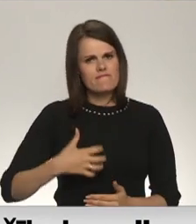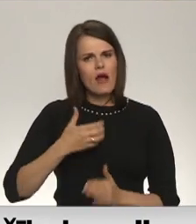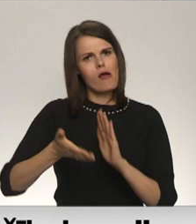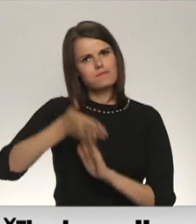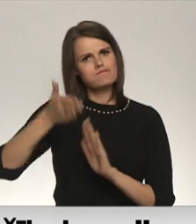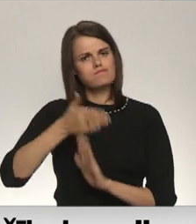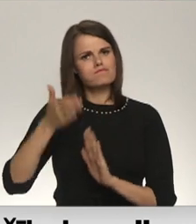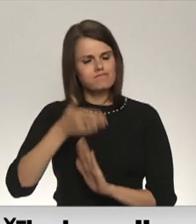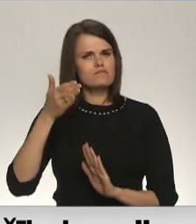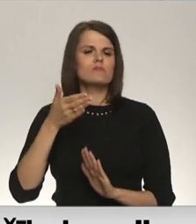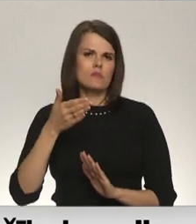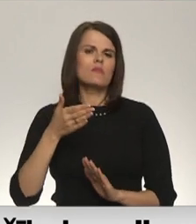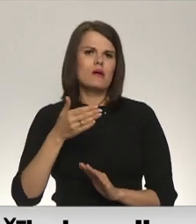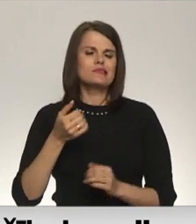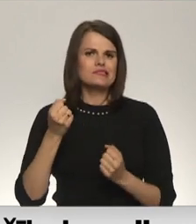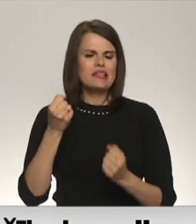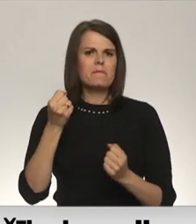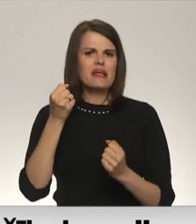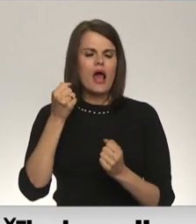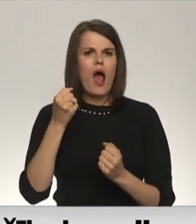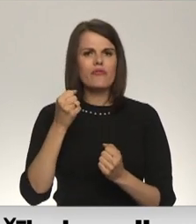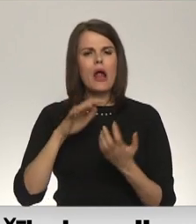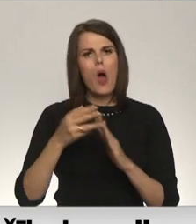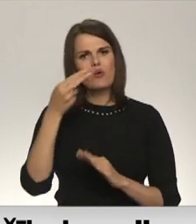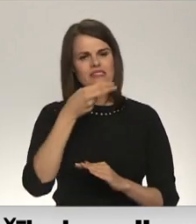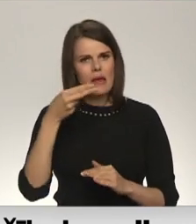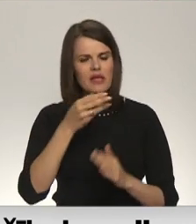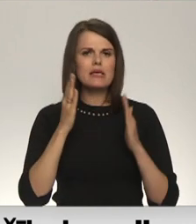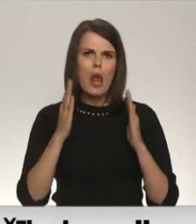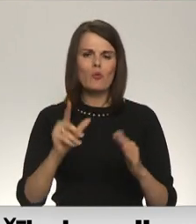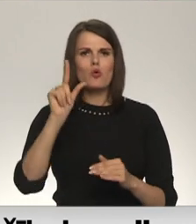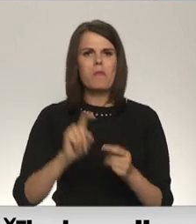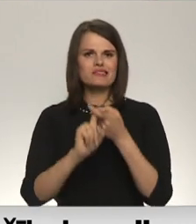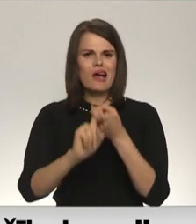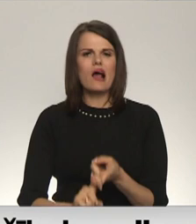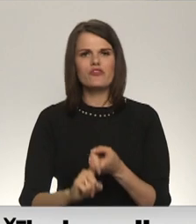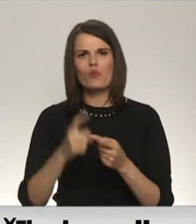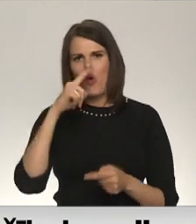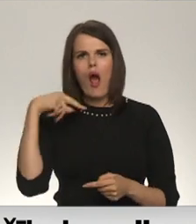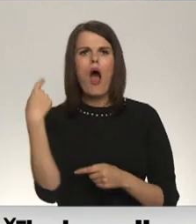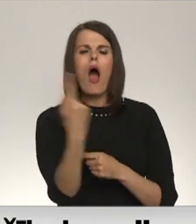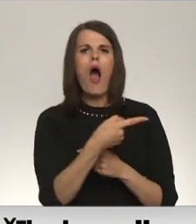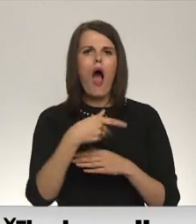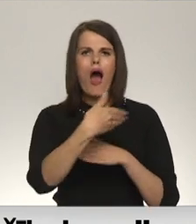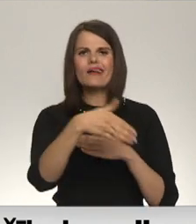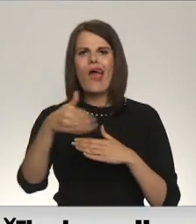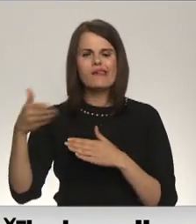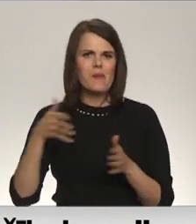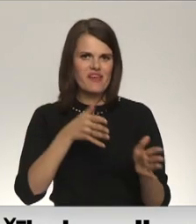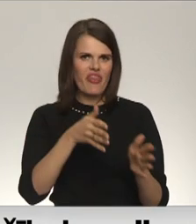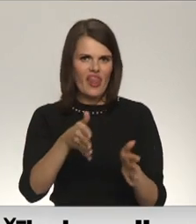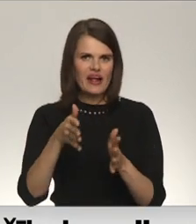lauksaimniecība nākotnes vārdā, lai tā būtu noturīgāka un mazāk atkarīga no ārējām ietekmēm un arī ārējiem tirgiem.